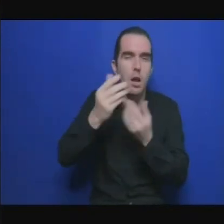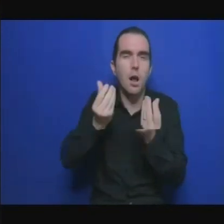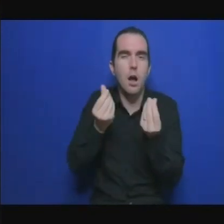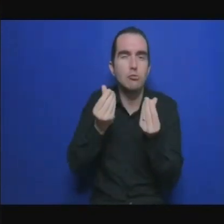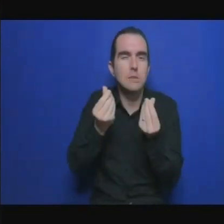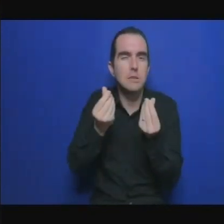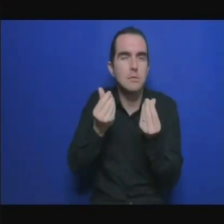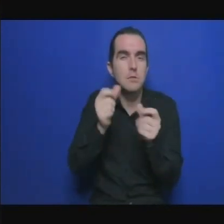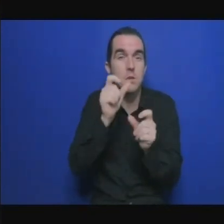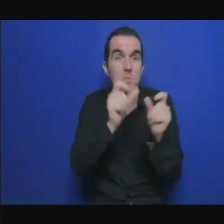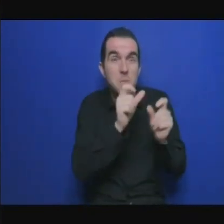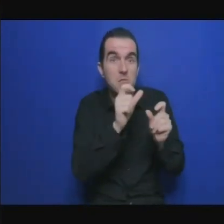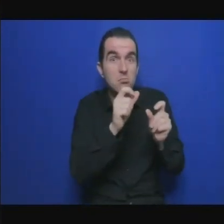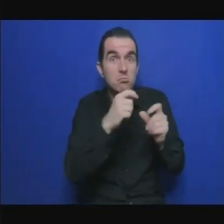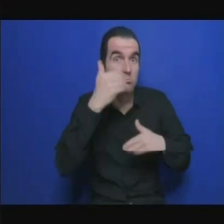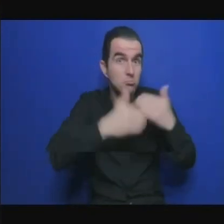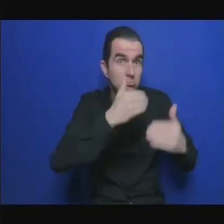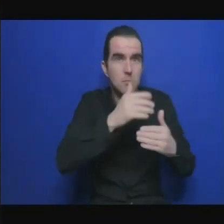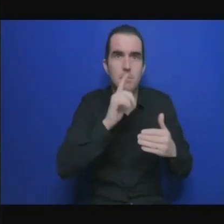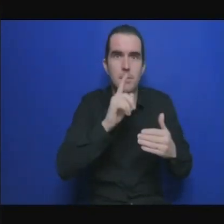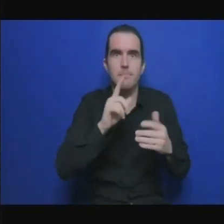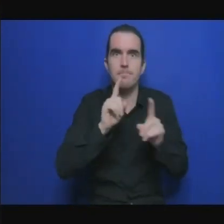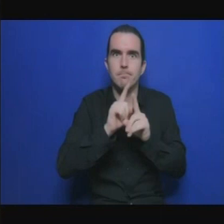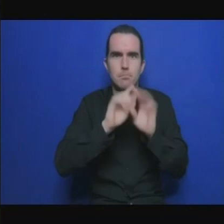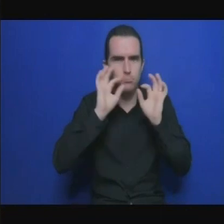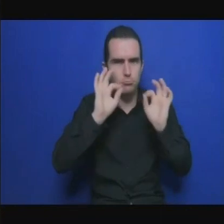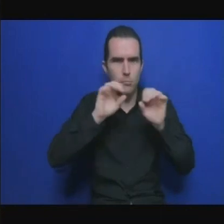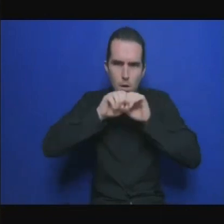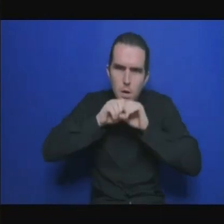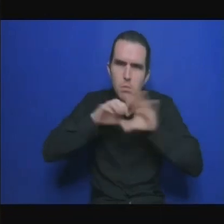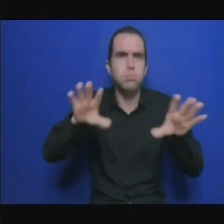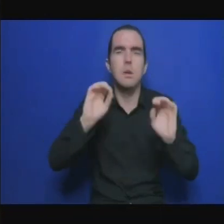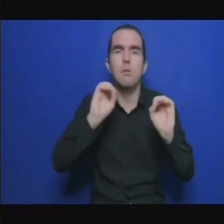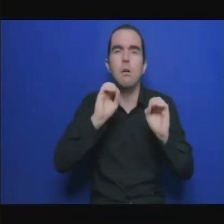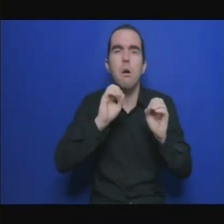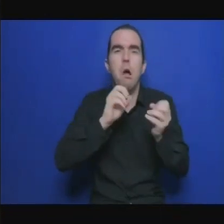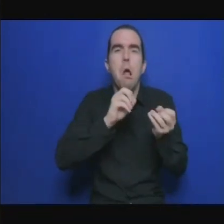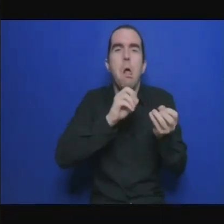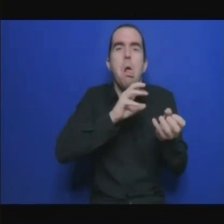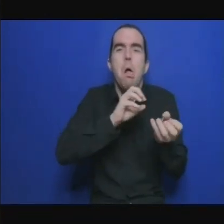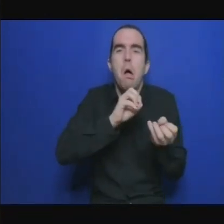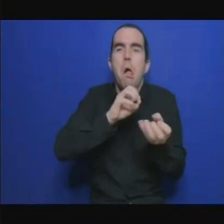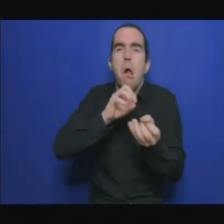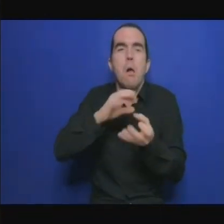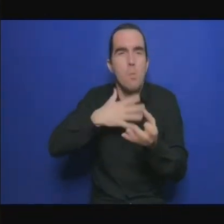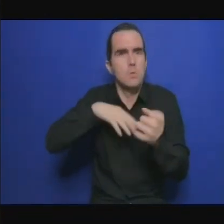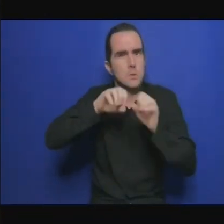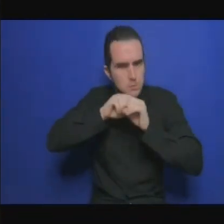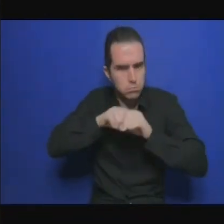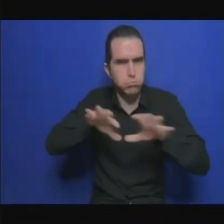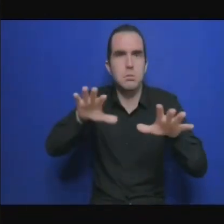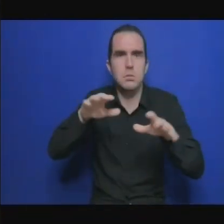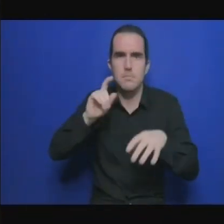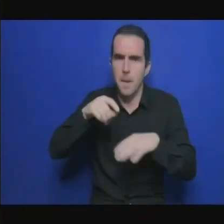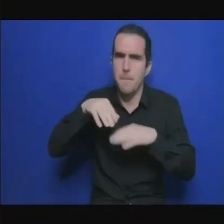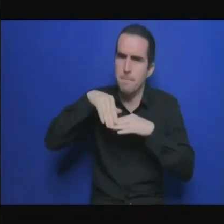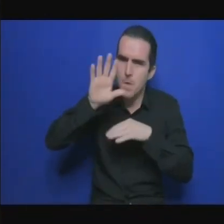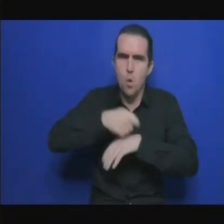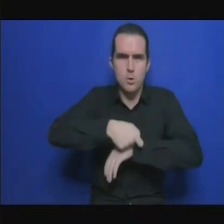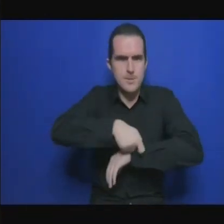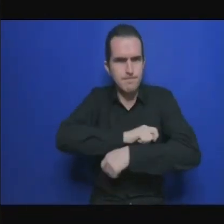quel que soit le fond nécessaire il faut mettre l'accent sur la façon dont on va pouvoir réduire cet écart de financement